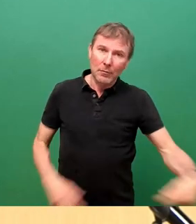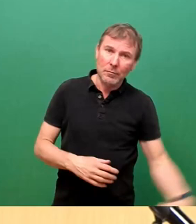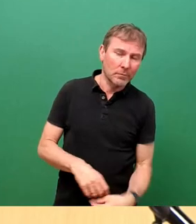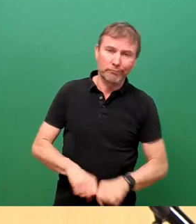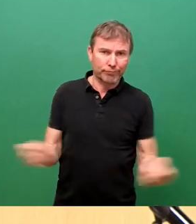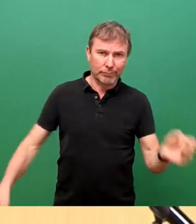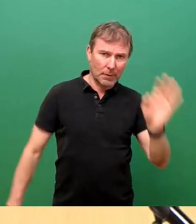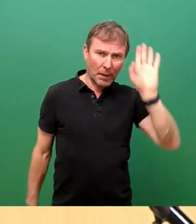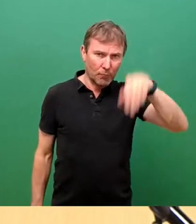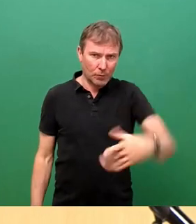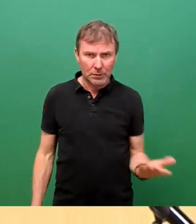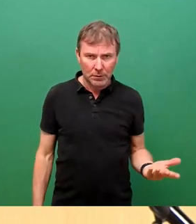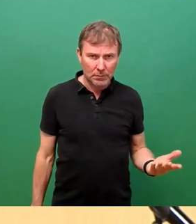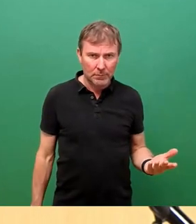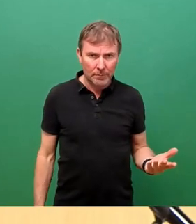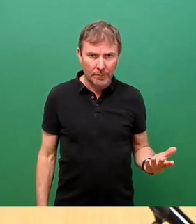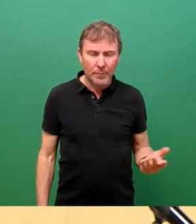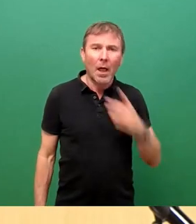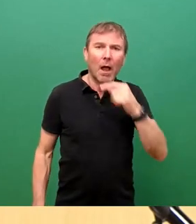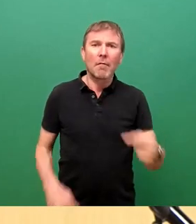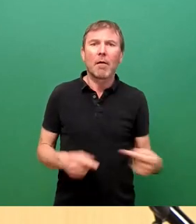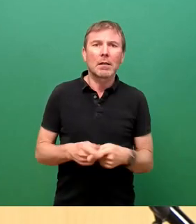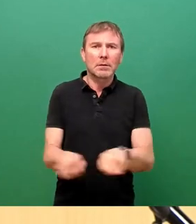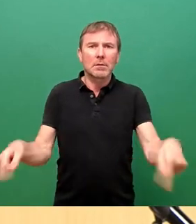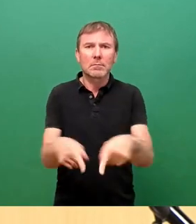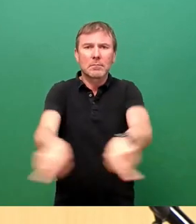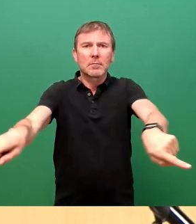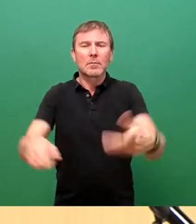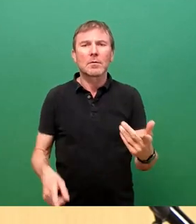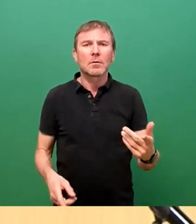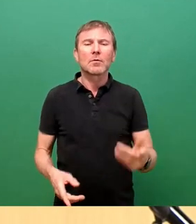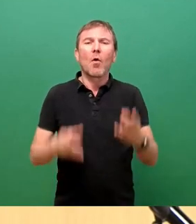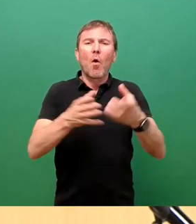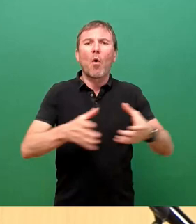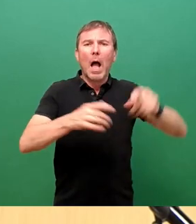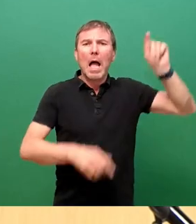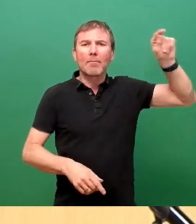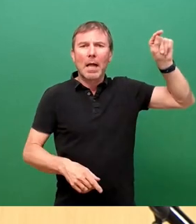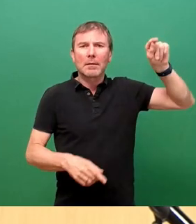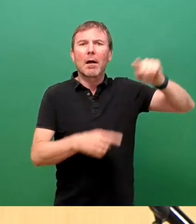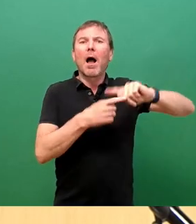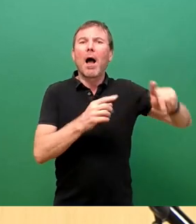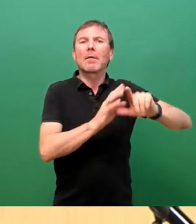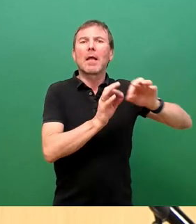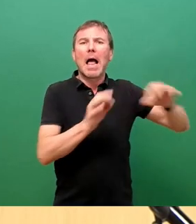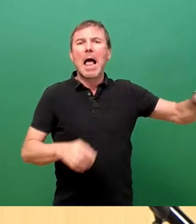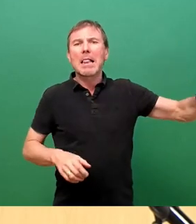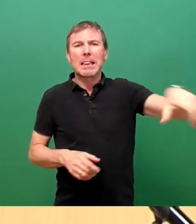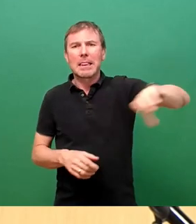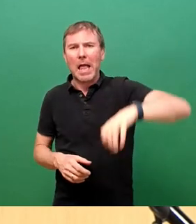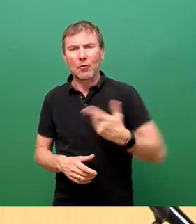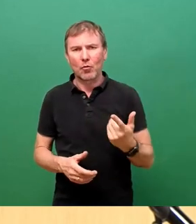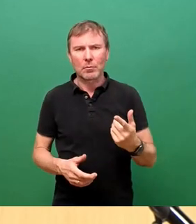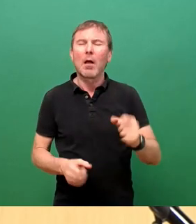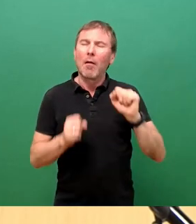dass zwar die Wasserzuführung und Abführung zu einem Hochbehälter auch über eine andere Leitung dargestellt werden kann,